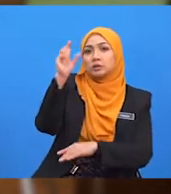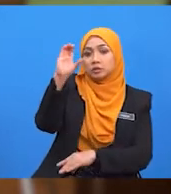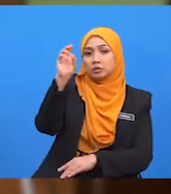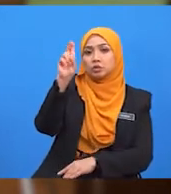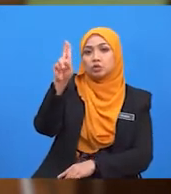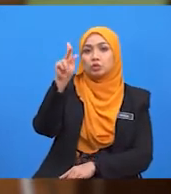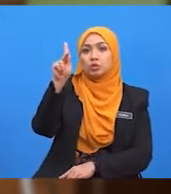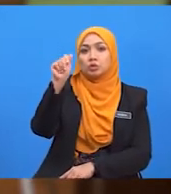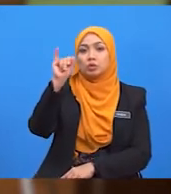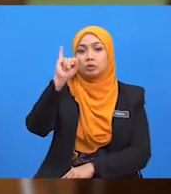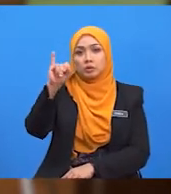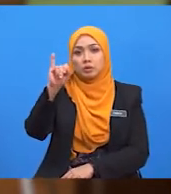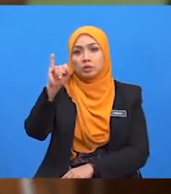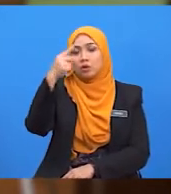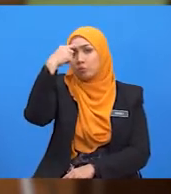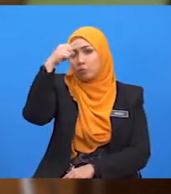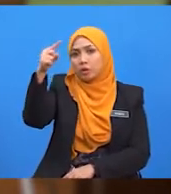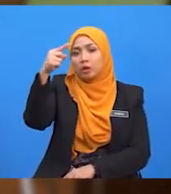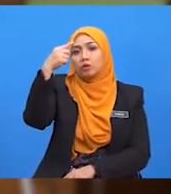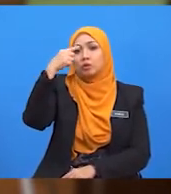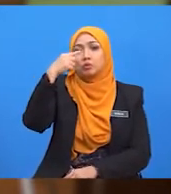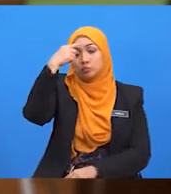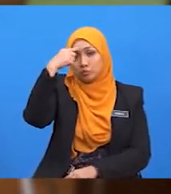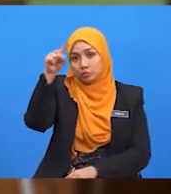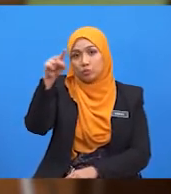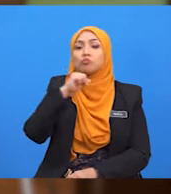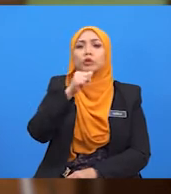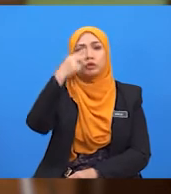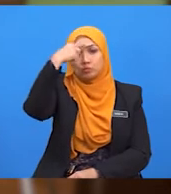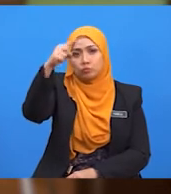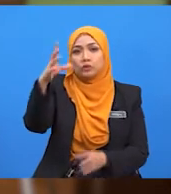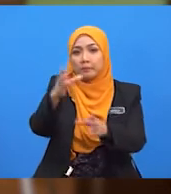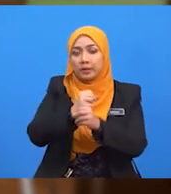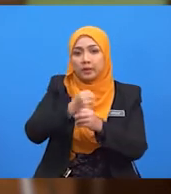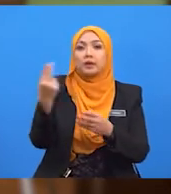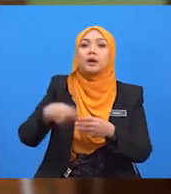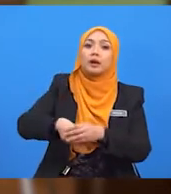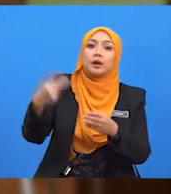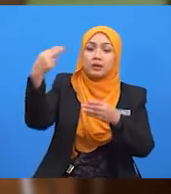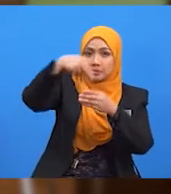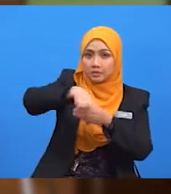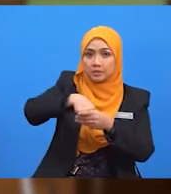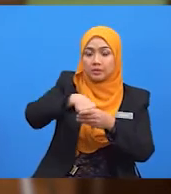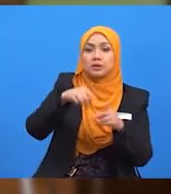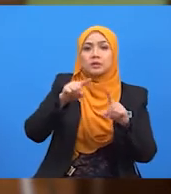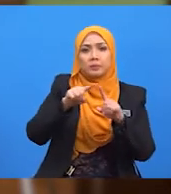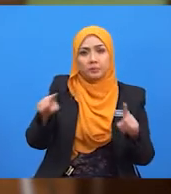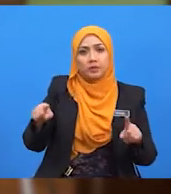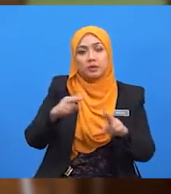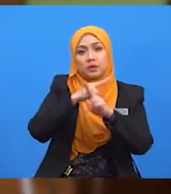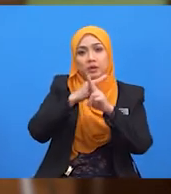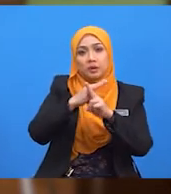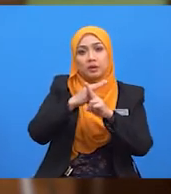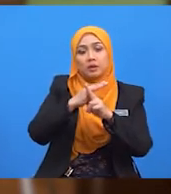bukan semata-mata untuk mendapatkan hasil, tetapi untuk menghadkan